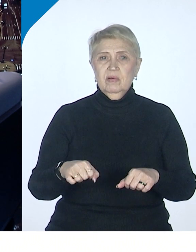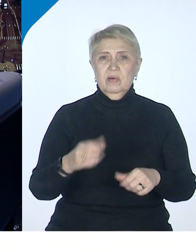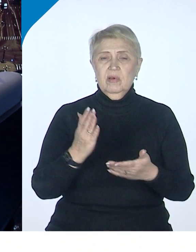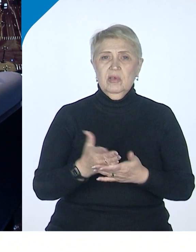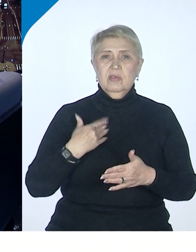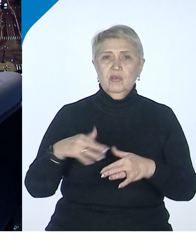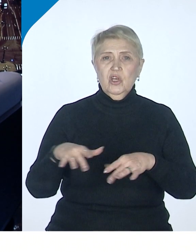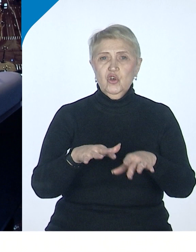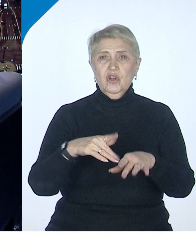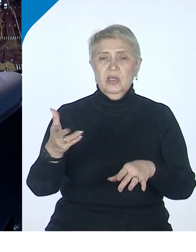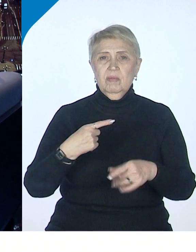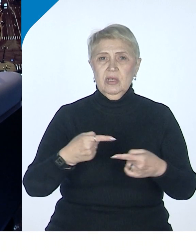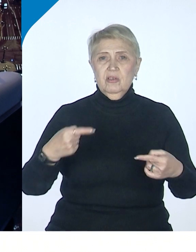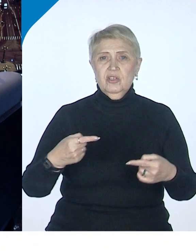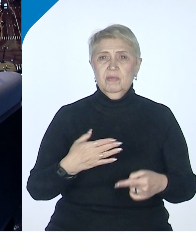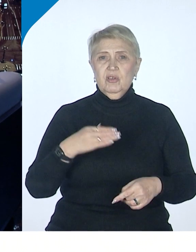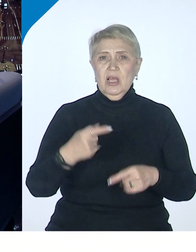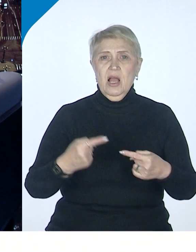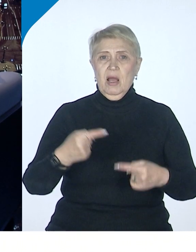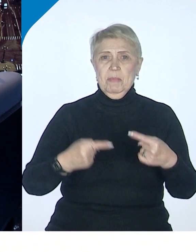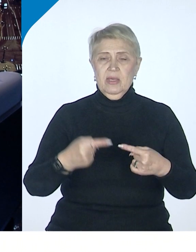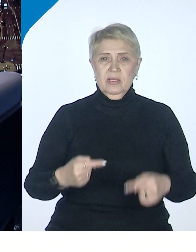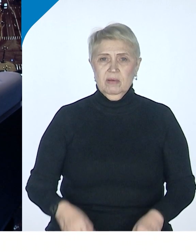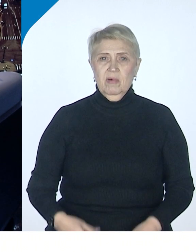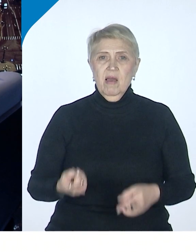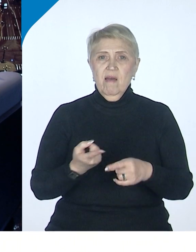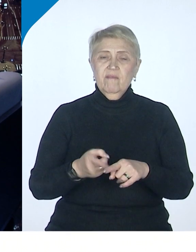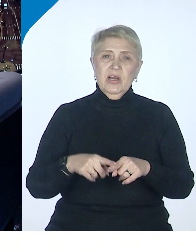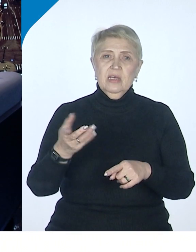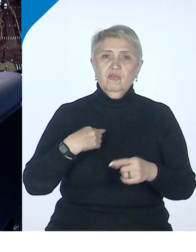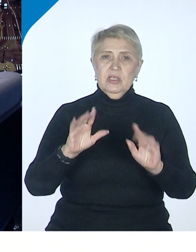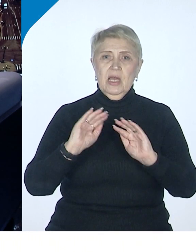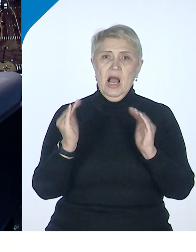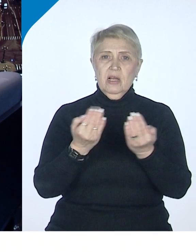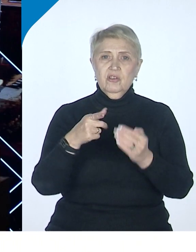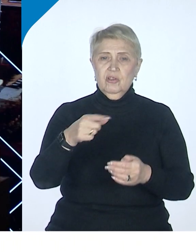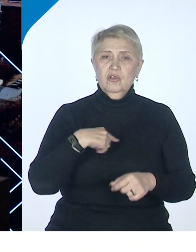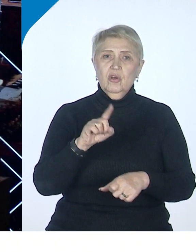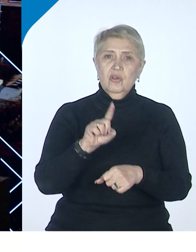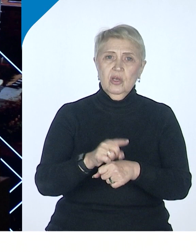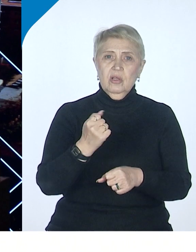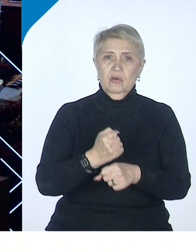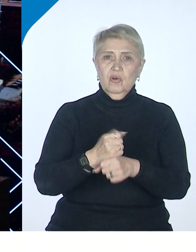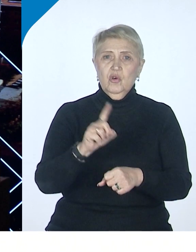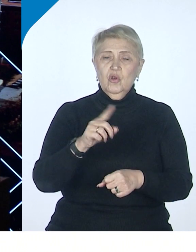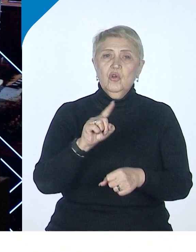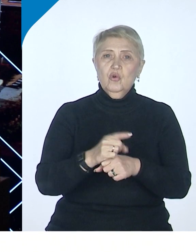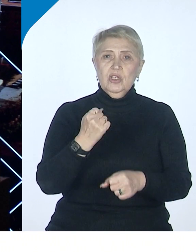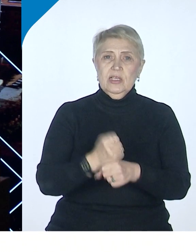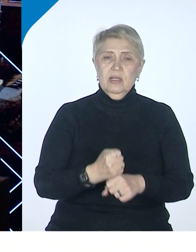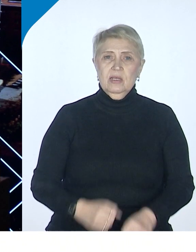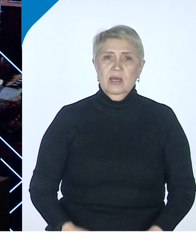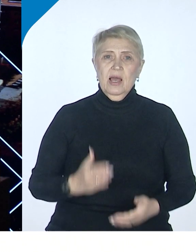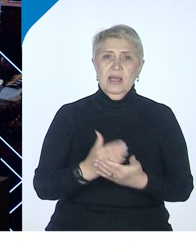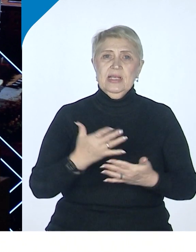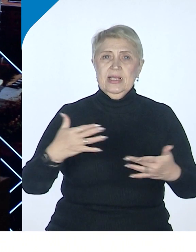компетенциям, много ограничений. В этих ограничениях вот делать тоже ты должен делать. Вот есть некий список